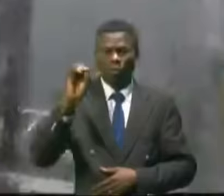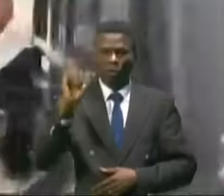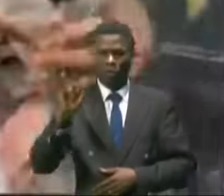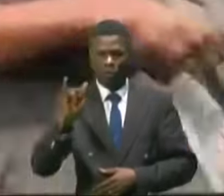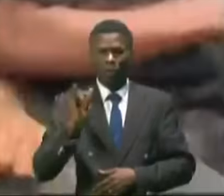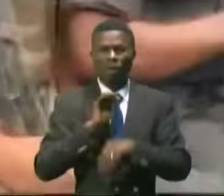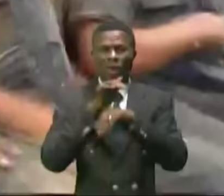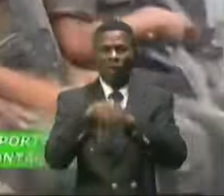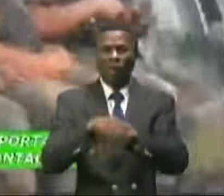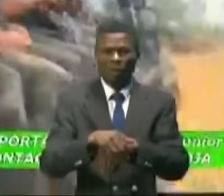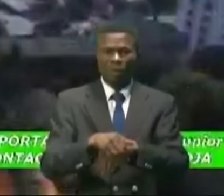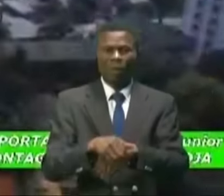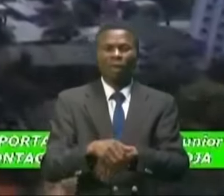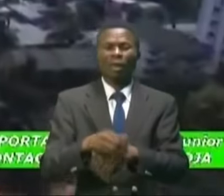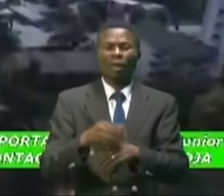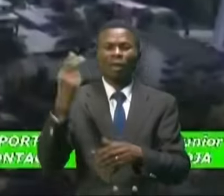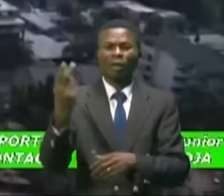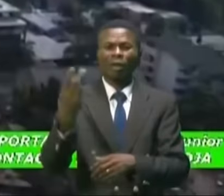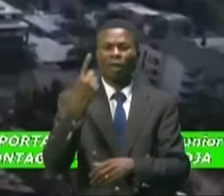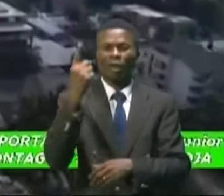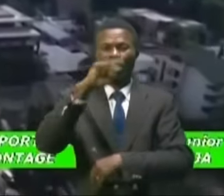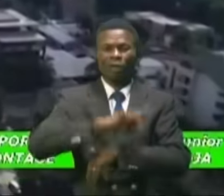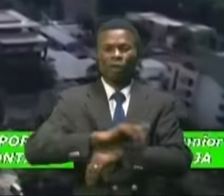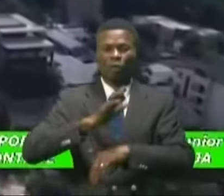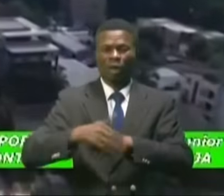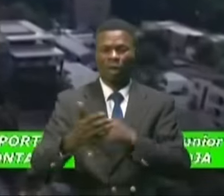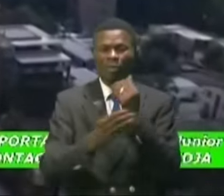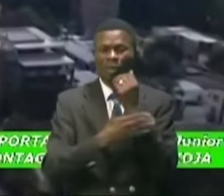L'unité